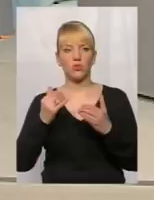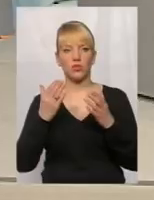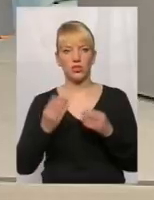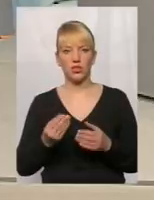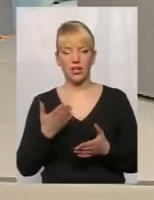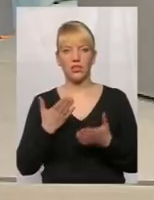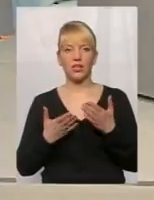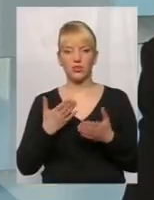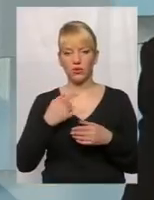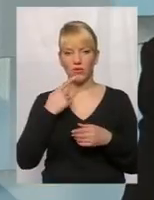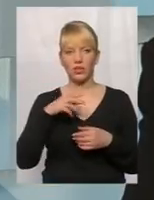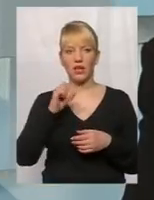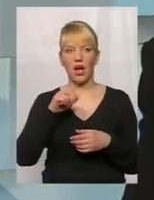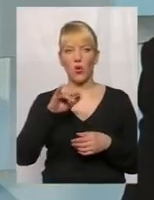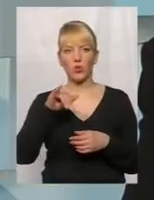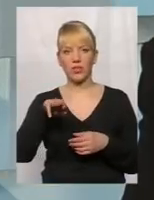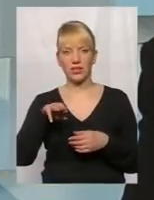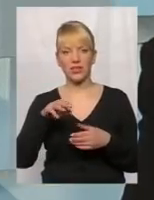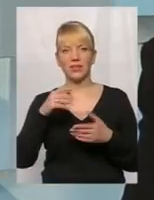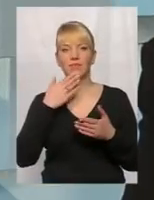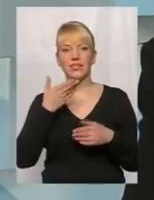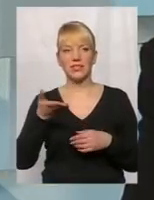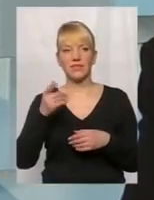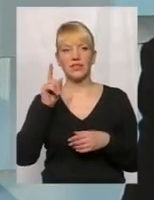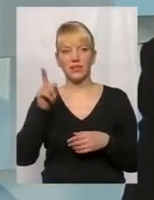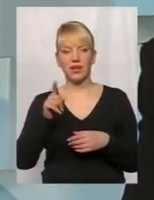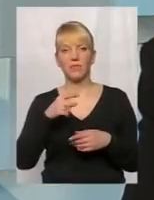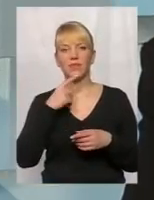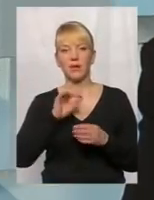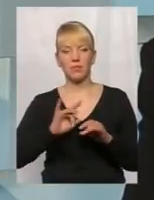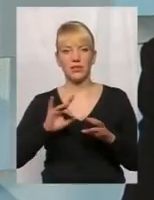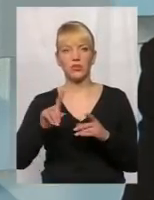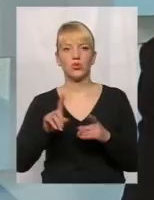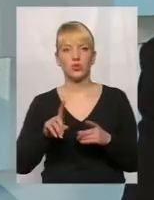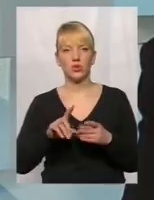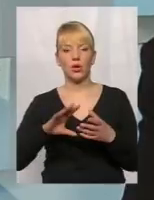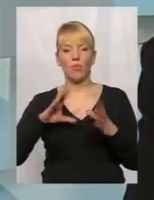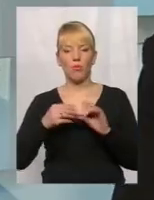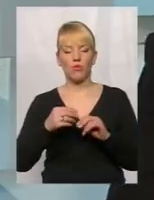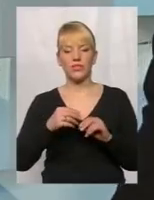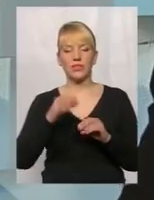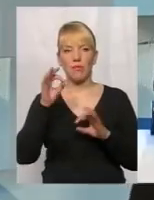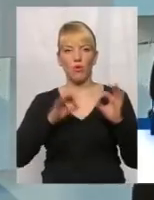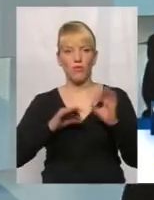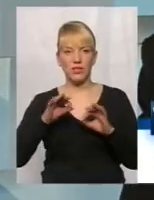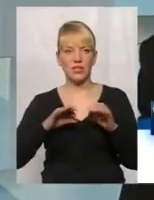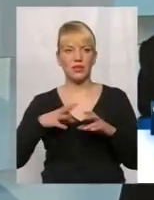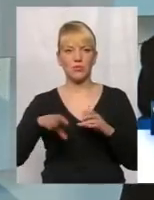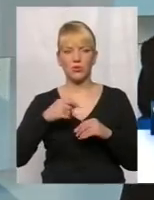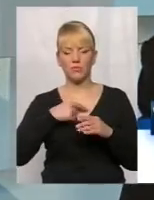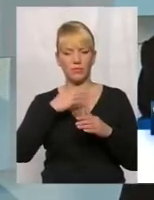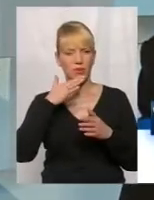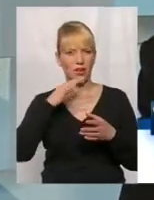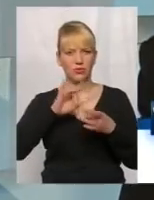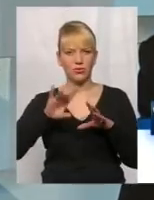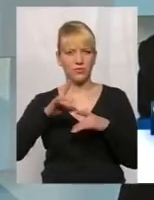сюжети, аудиторський звіт, там відмічено, що по всіх коефіцієнтах, по всьому, тут я не хочу зараз цитувати їх,